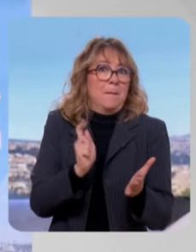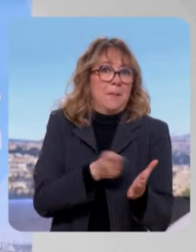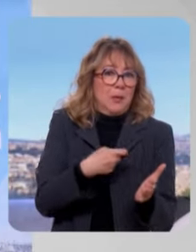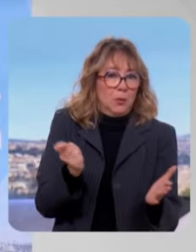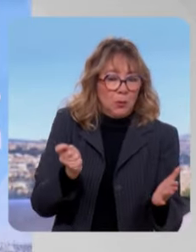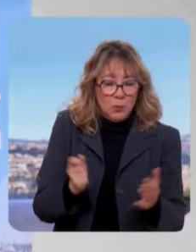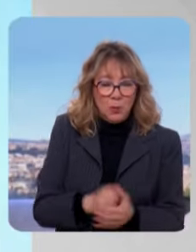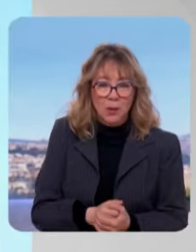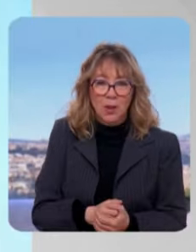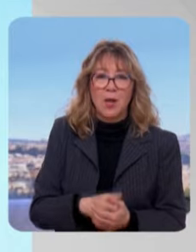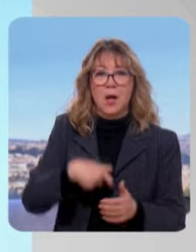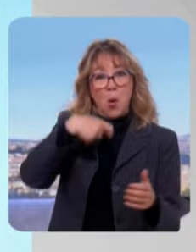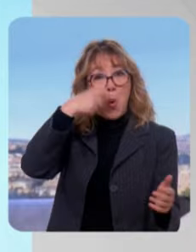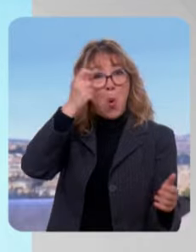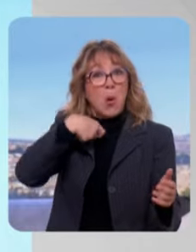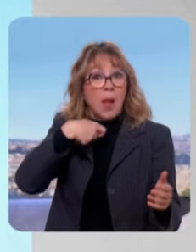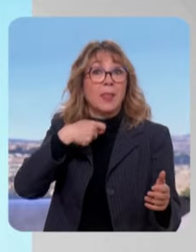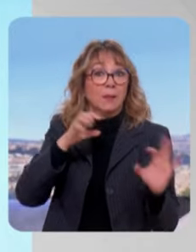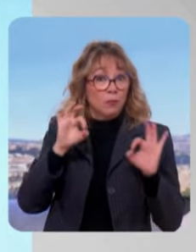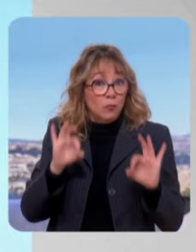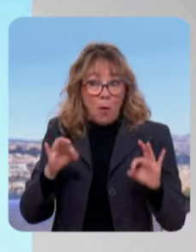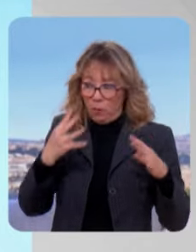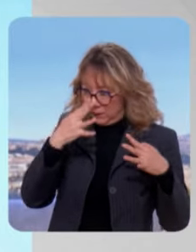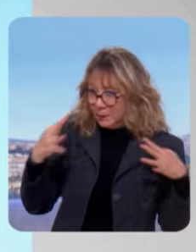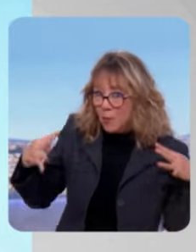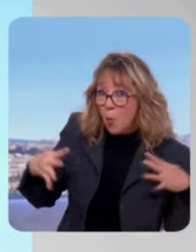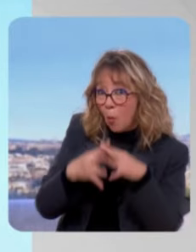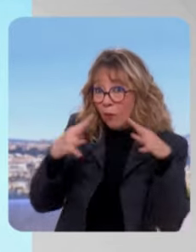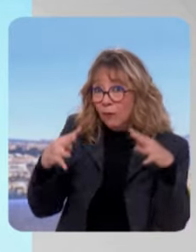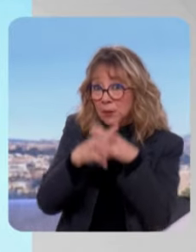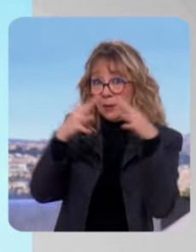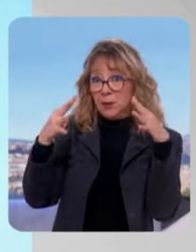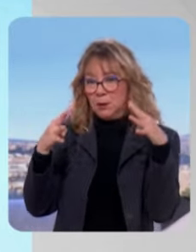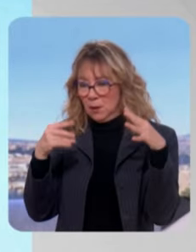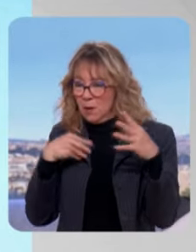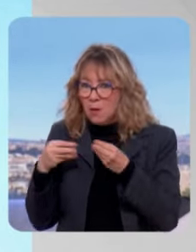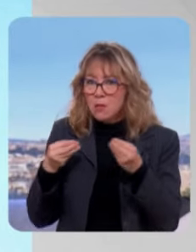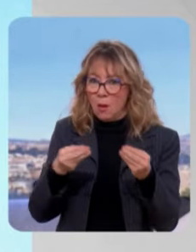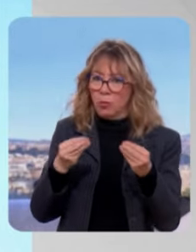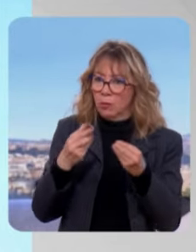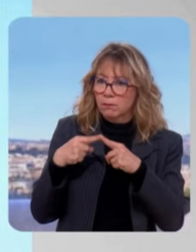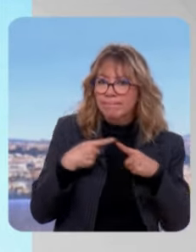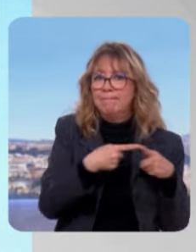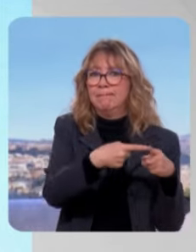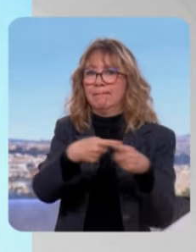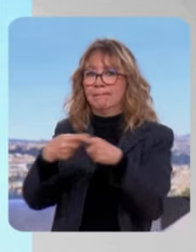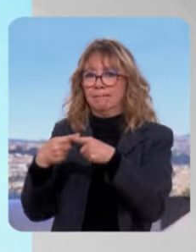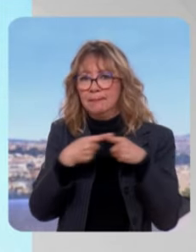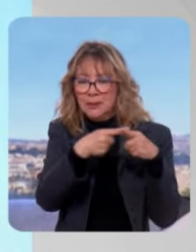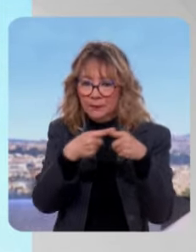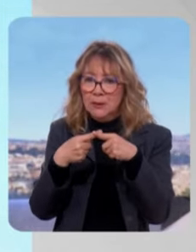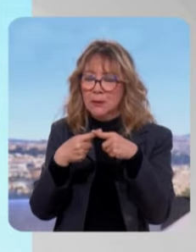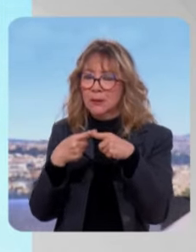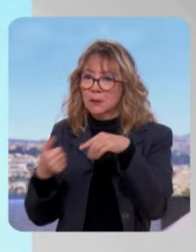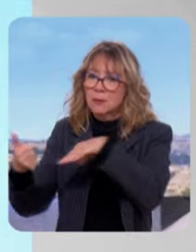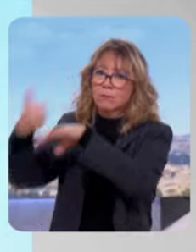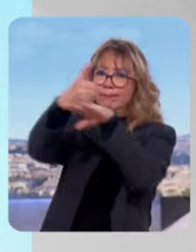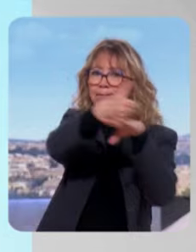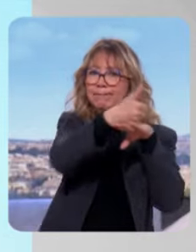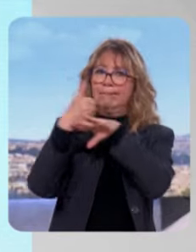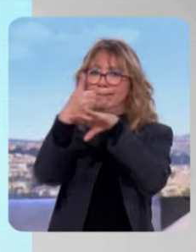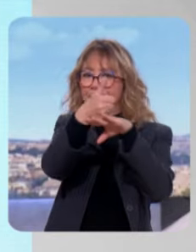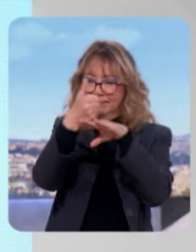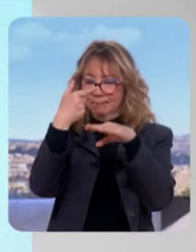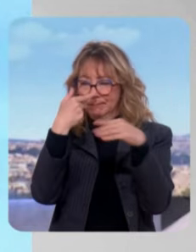ukrainienne et la question de l'Europe face à ce conflit, elle se pose et elle divise là encore les différentes têtes de liste. Emmanuel Macron,